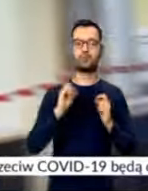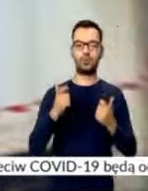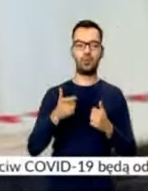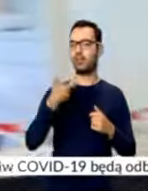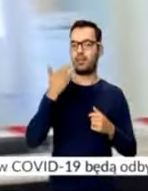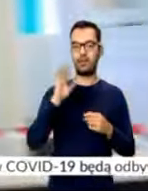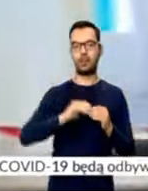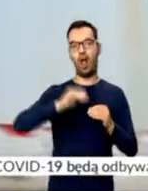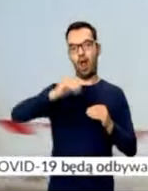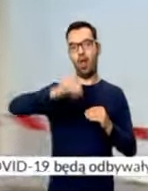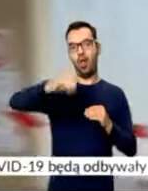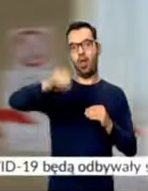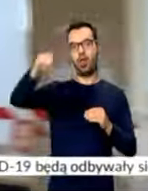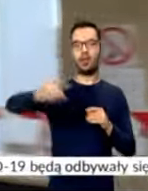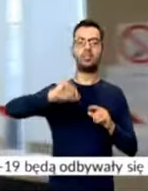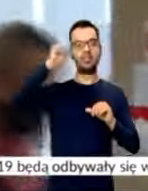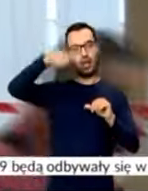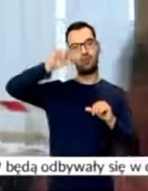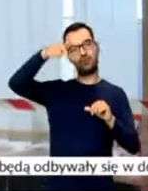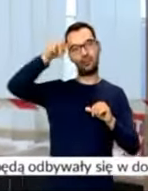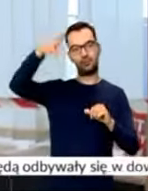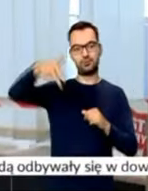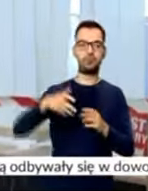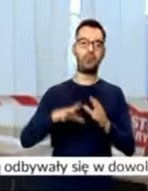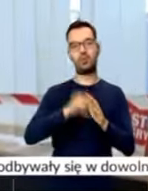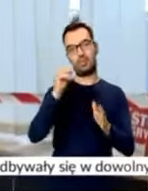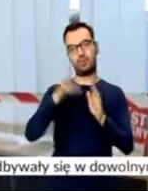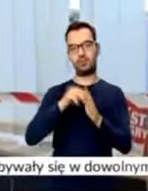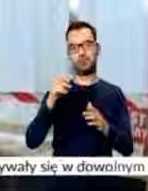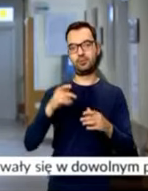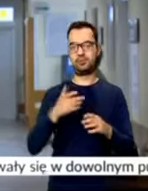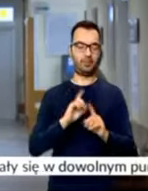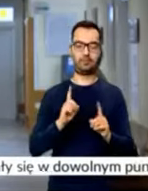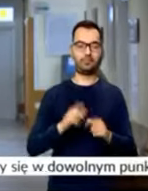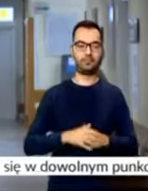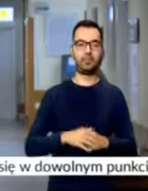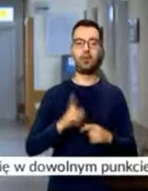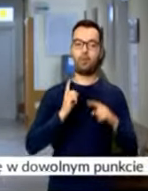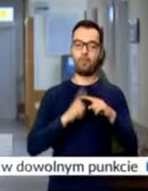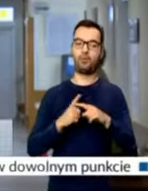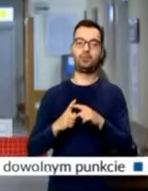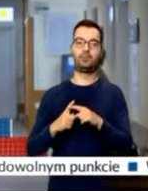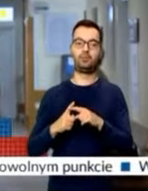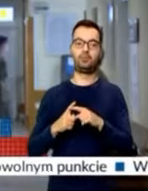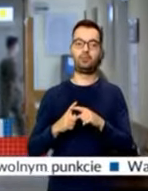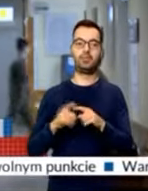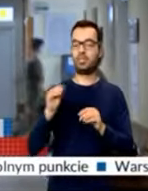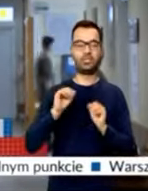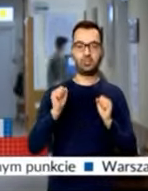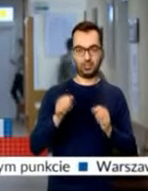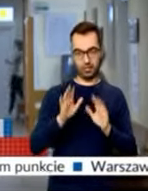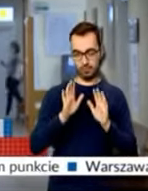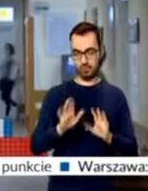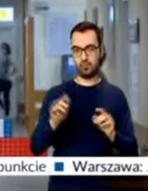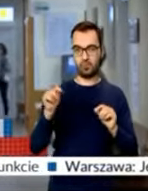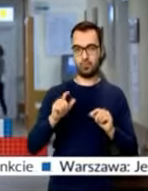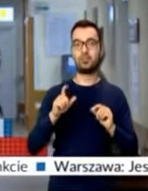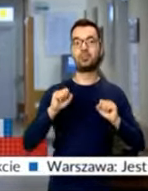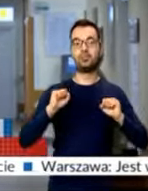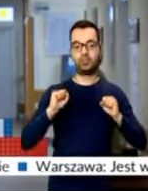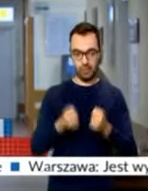będzie już przekładania wizyty na następny rok, bo wyczerpał się limit przyjęć. To jest pozytyw, który jeszcze nie zafunkcjonował. I on musi